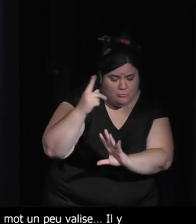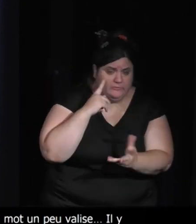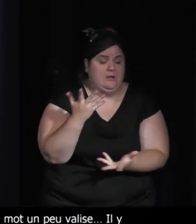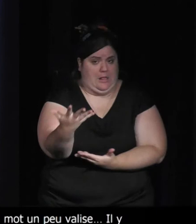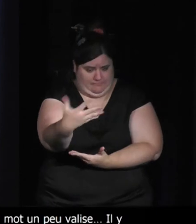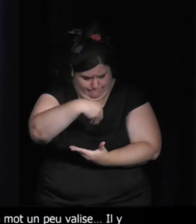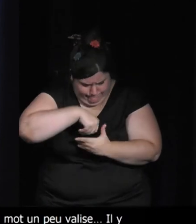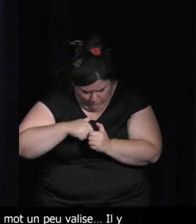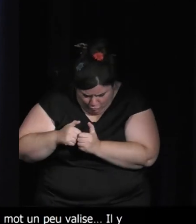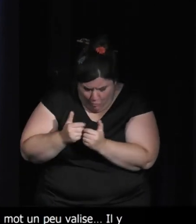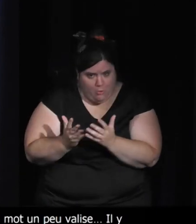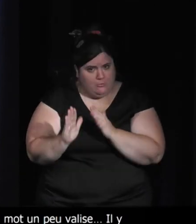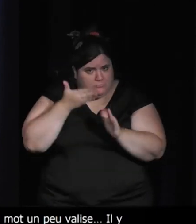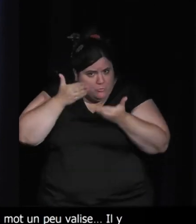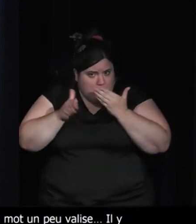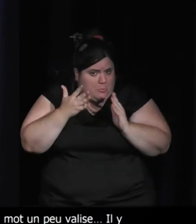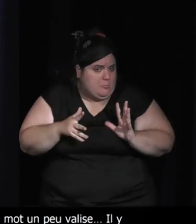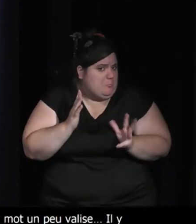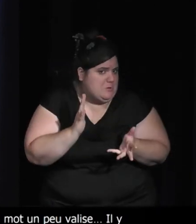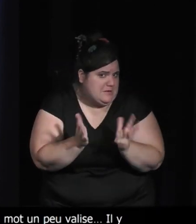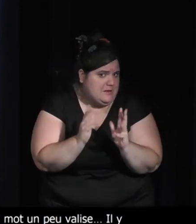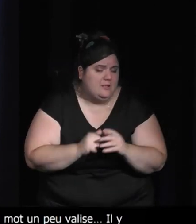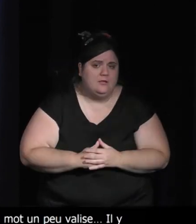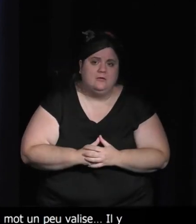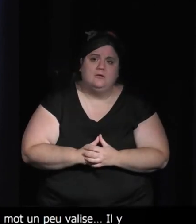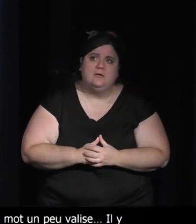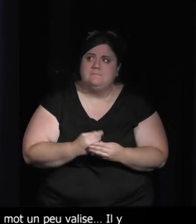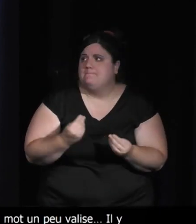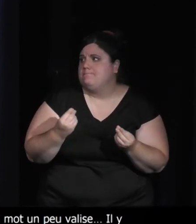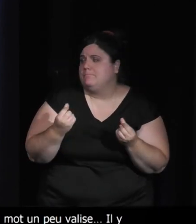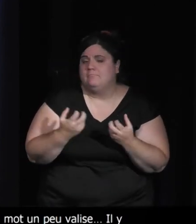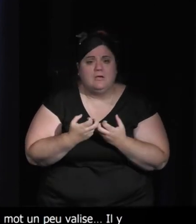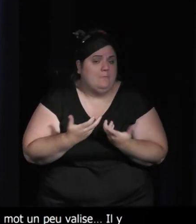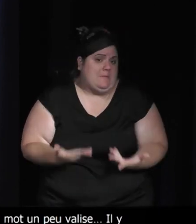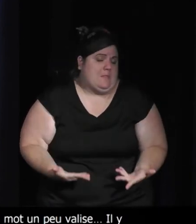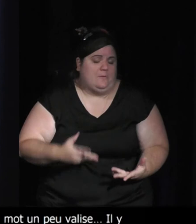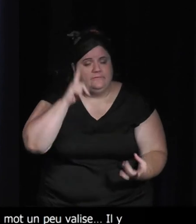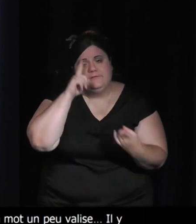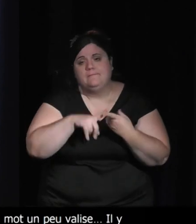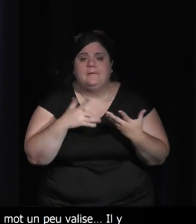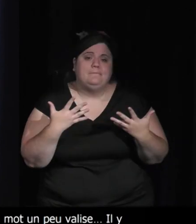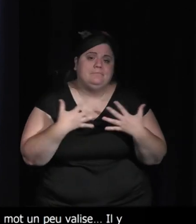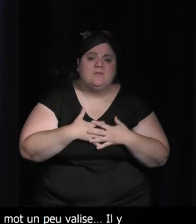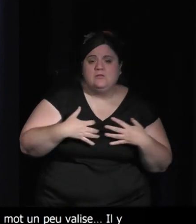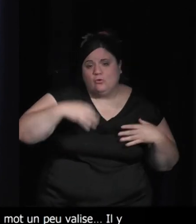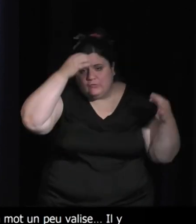des représentations, dans le jeu de la profusion, quelle que soit l'époque, soit des trucs de science-fiction, médiéval ou quoi. Et